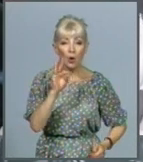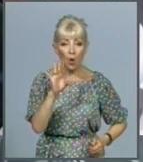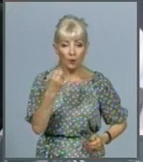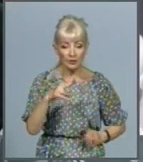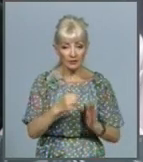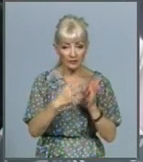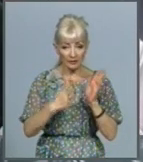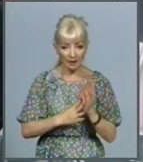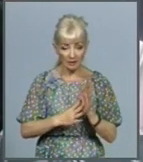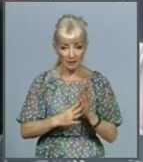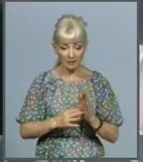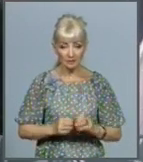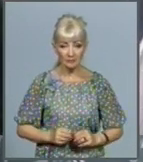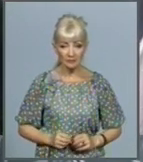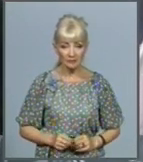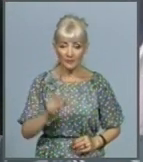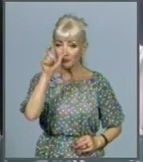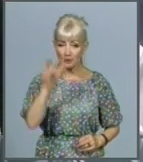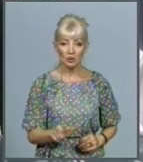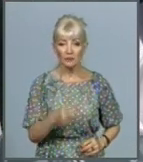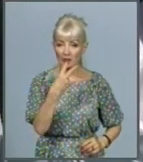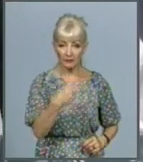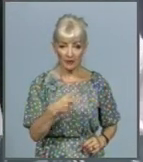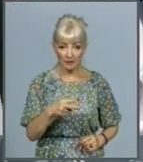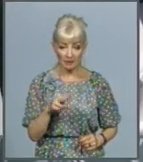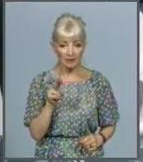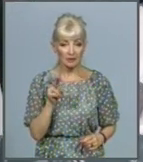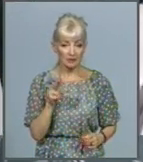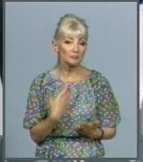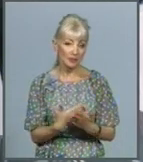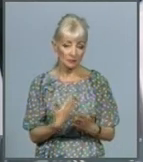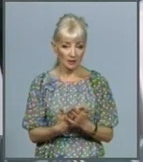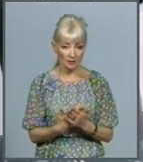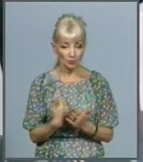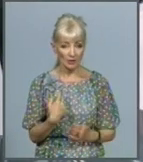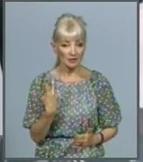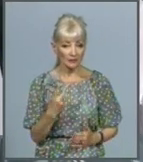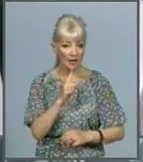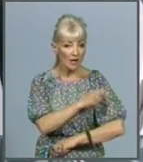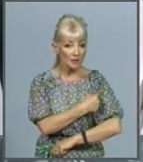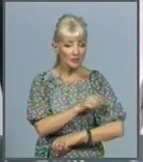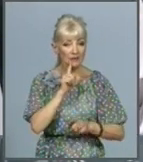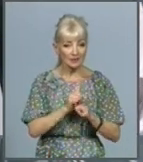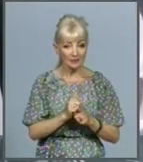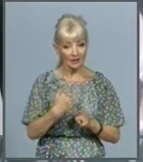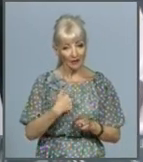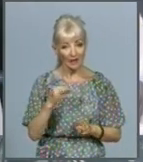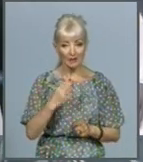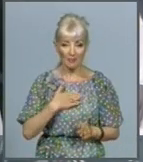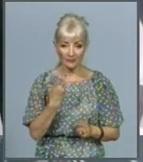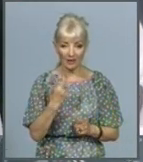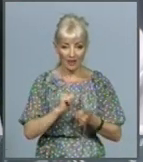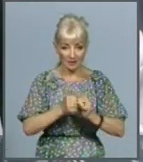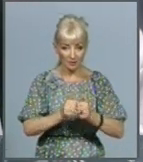20, от при мене, у нас дві медсестри, я і втора з місця. Ну, при мене було людина 20 з